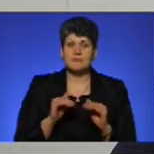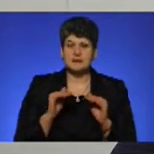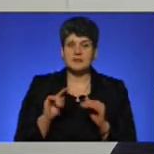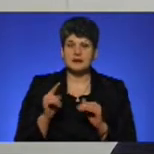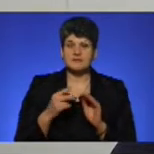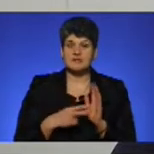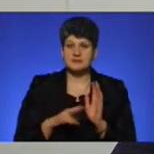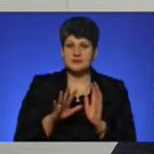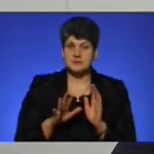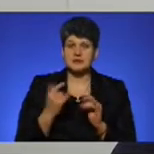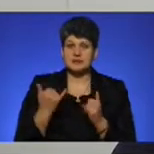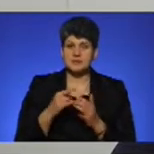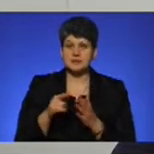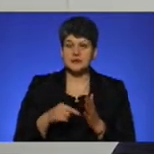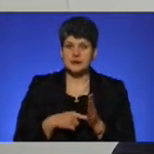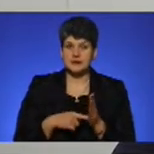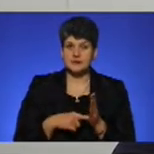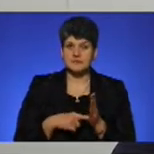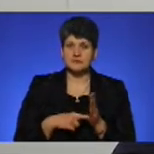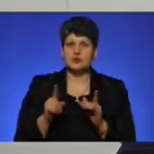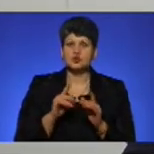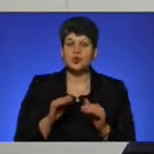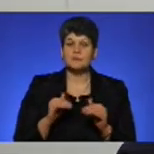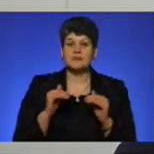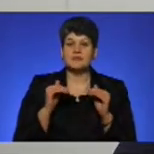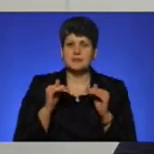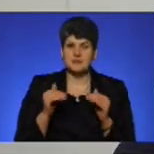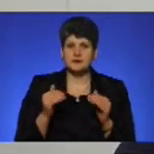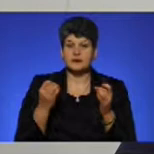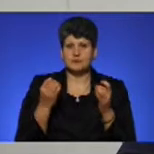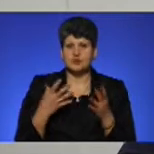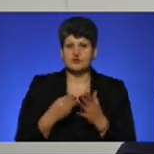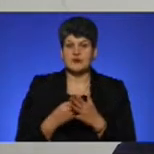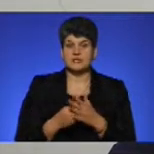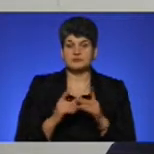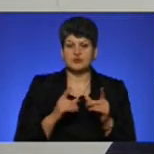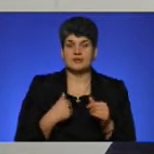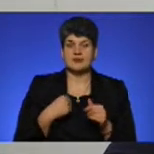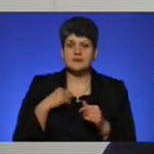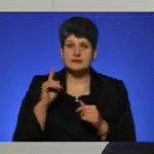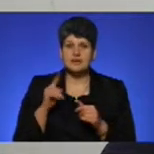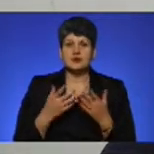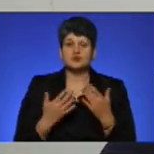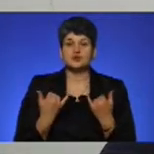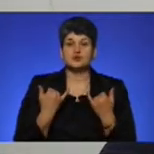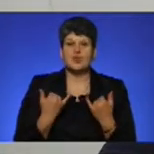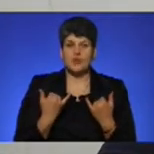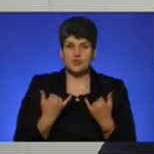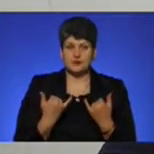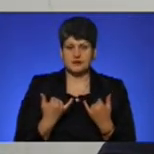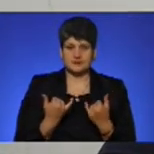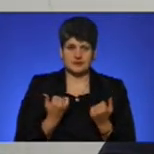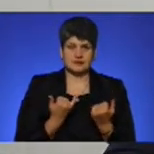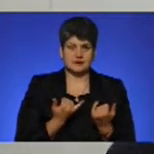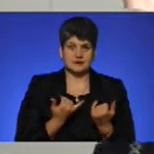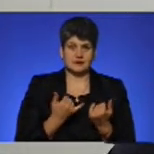75, зараз стоїть питання, що піднімайте просто вартість проїзду. Тому що я знаю, що якщо сьогодні зараз тут впаде